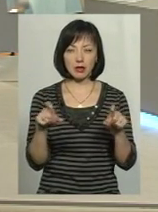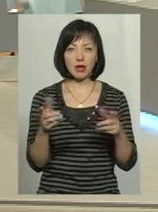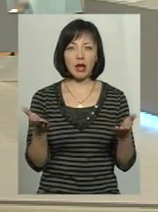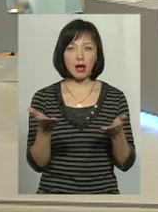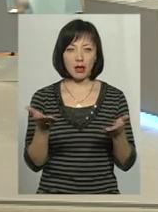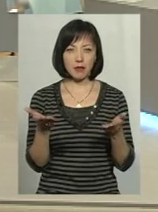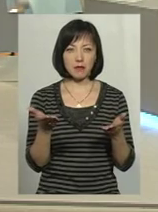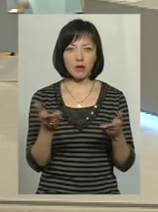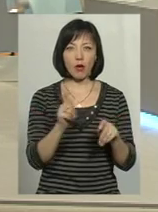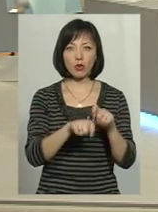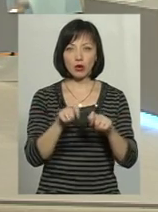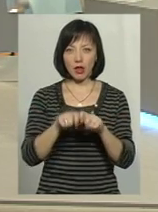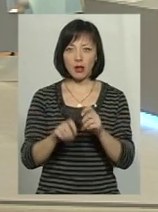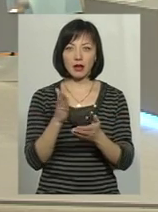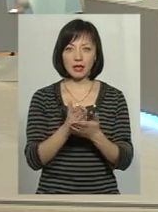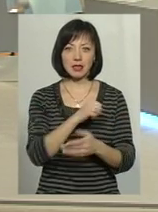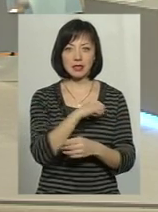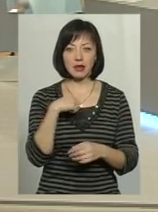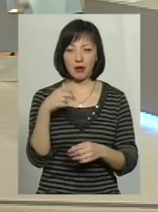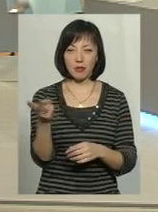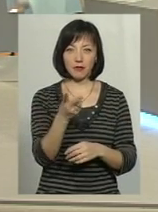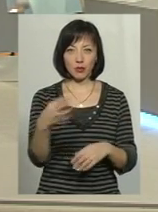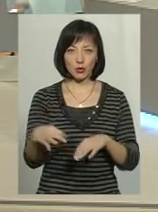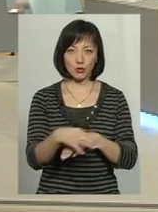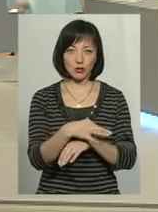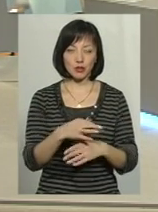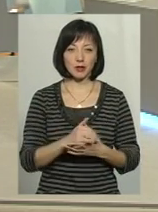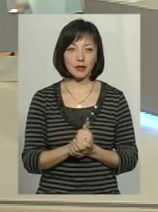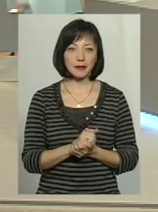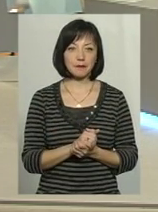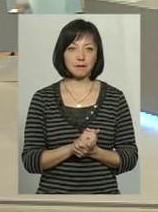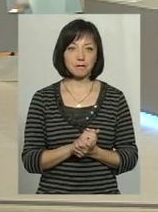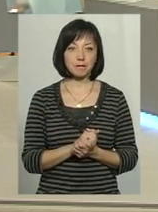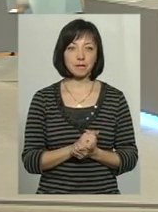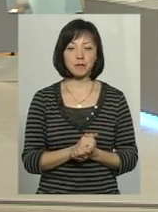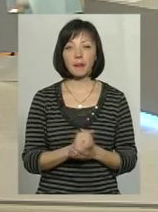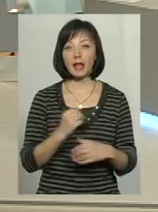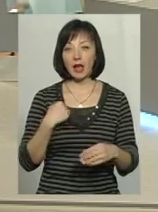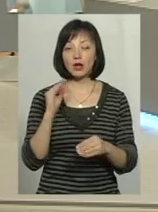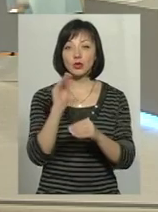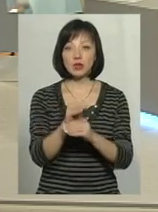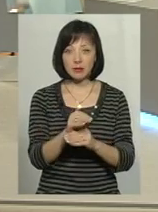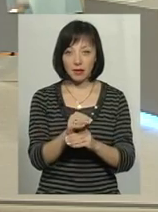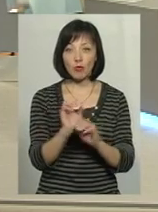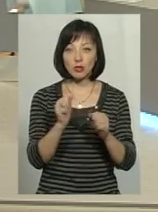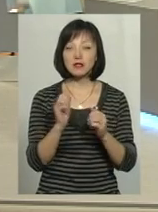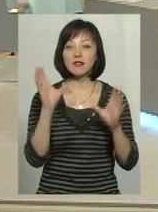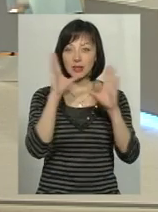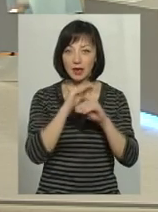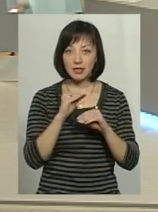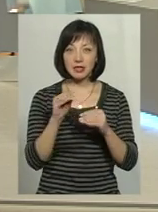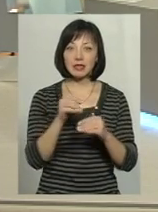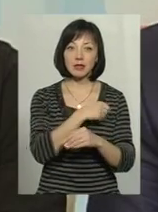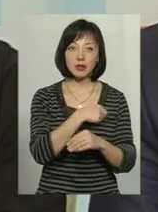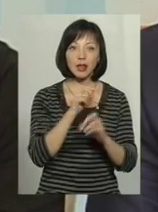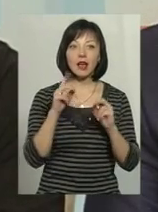контролерами, якого є саме вони вдвох дружиною. Я ще хочу додати, можливо, у вас вдасться запитати депутатів, як зберігти